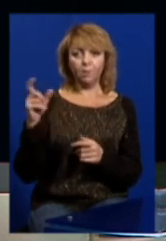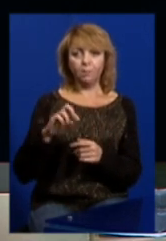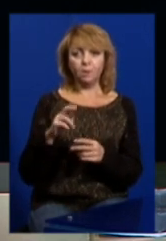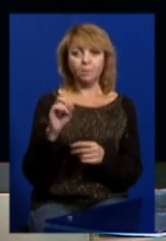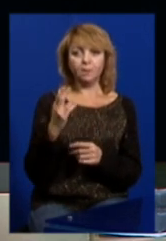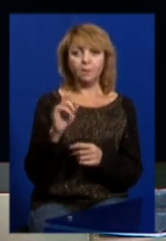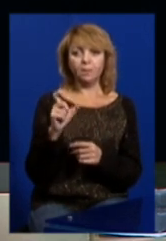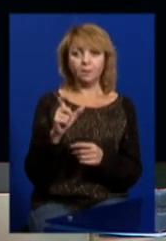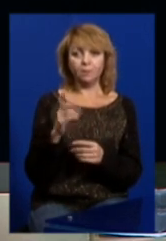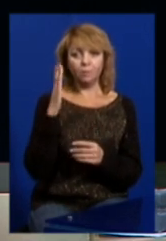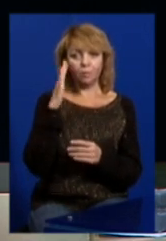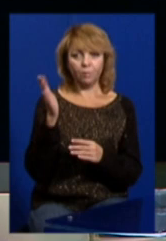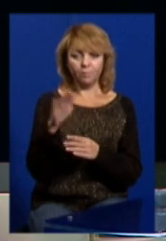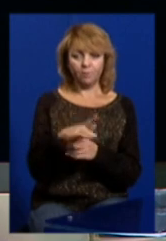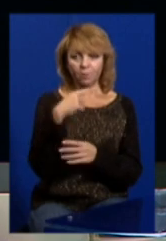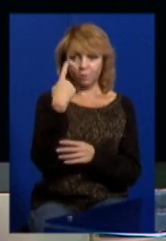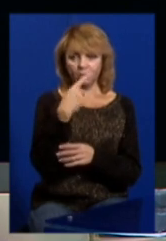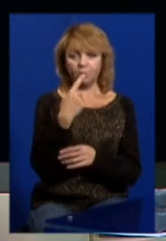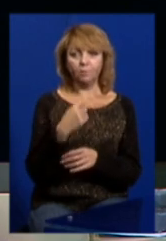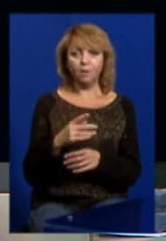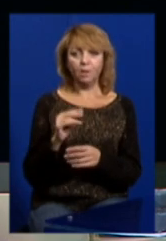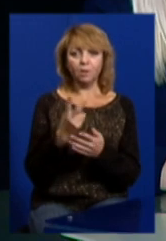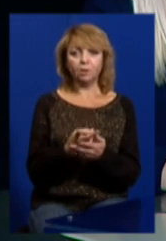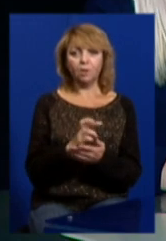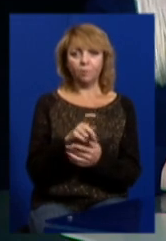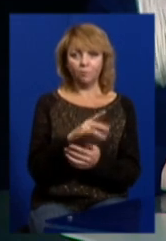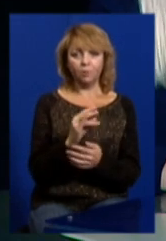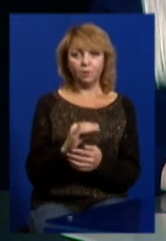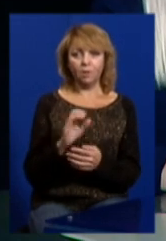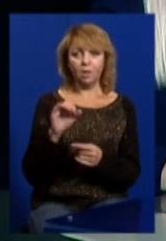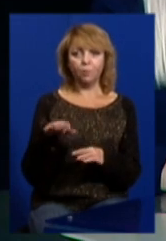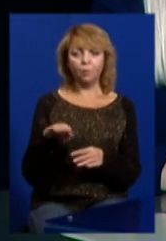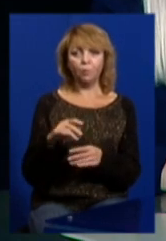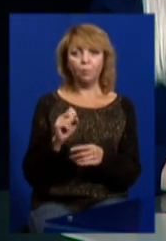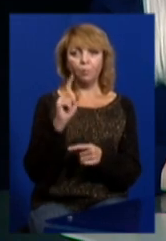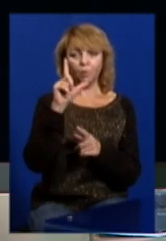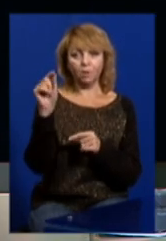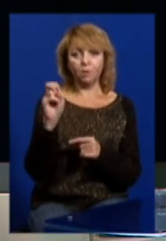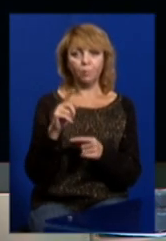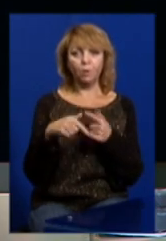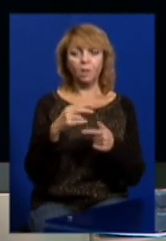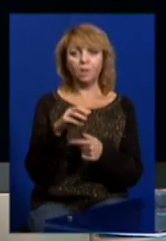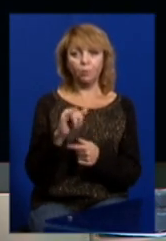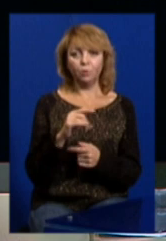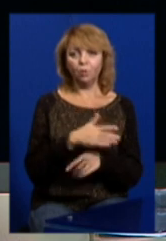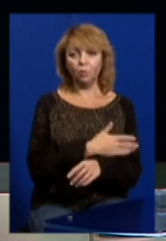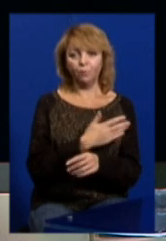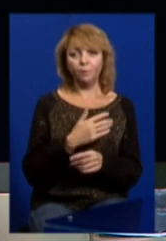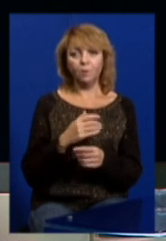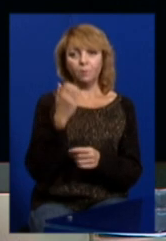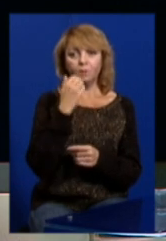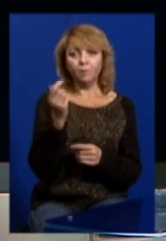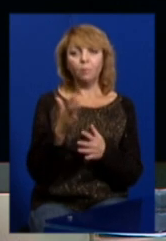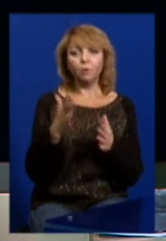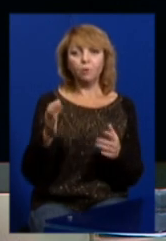спецназ, поклав би їх носами в землю, і лежали б вони, а потім по етапу поїхали б надовго. Дякую вам дуже за